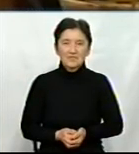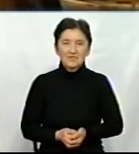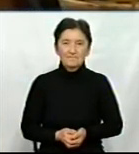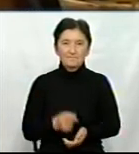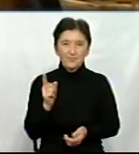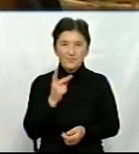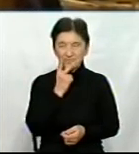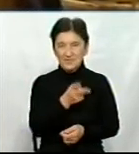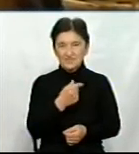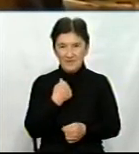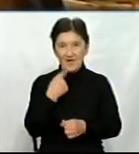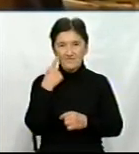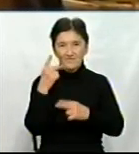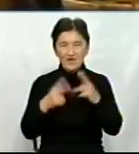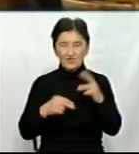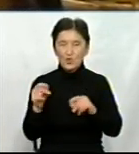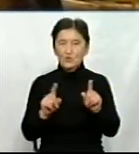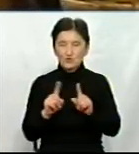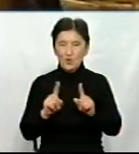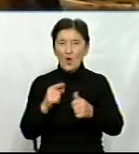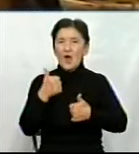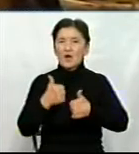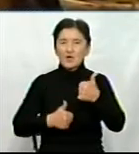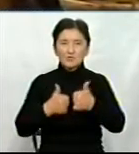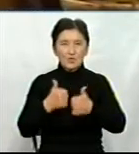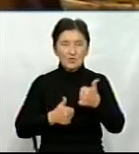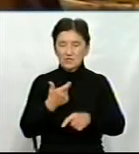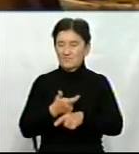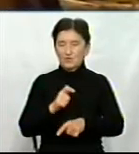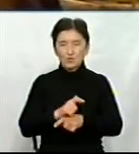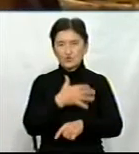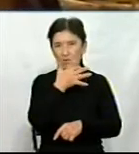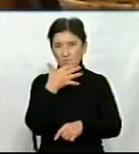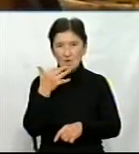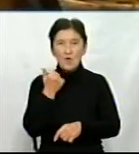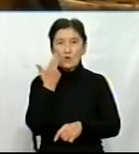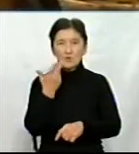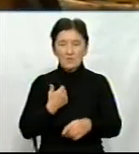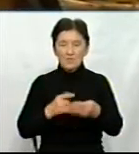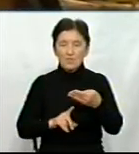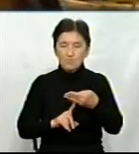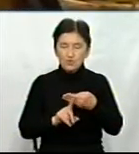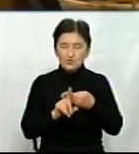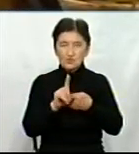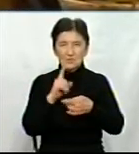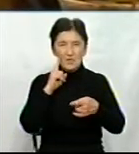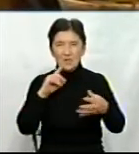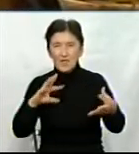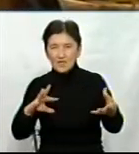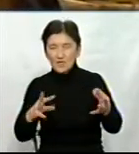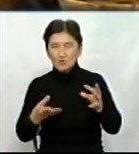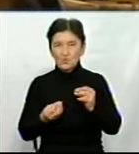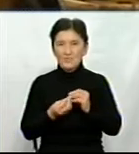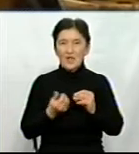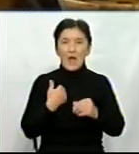Дивіться, я вважаю, що конкурентів дуже багато. І коли ми починали, аналізували, робили зріз, то